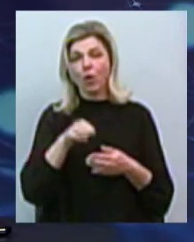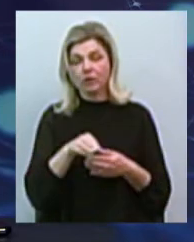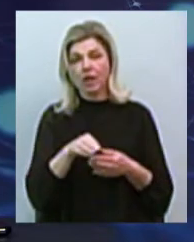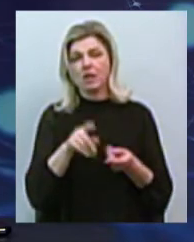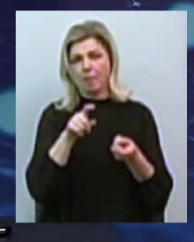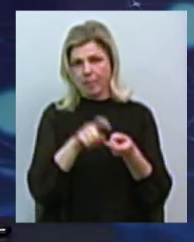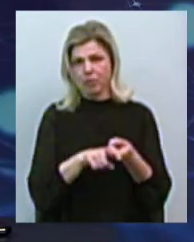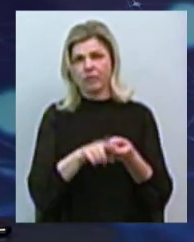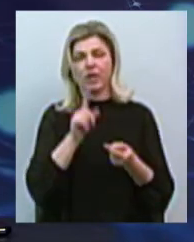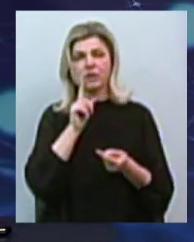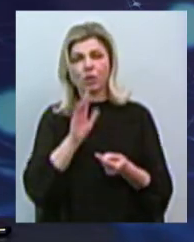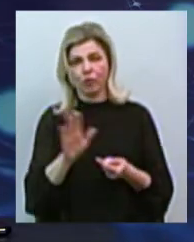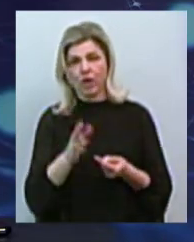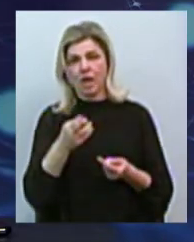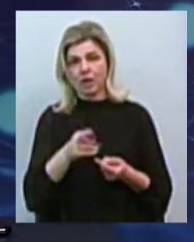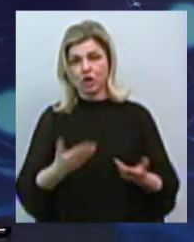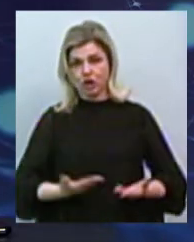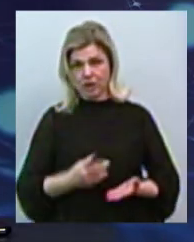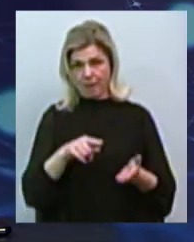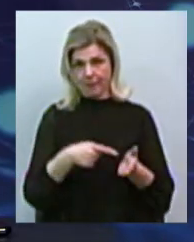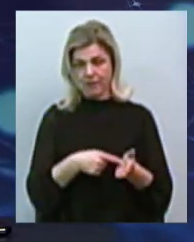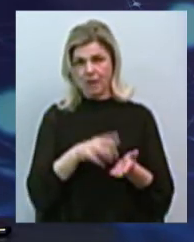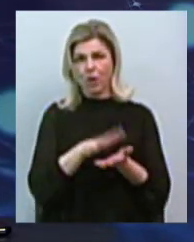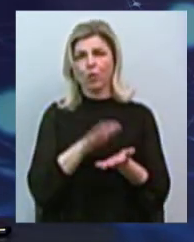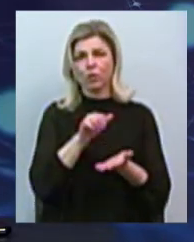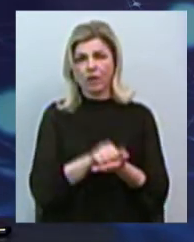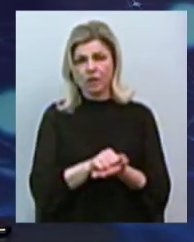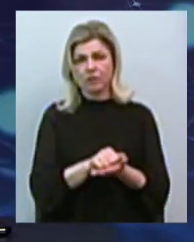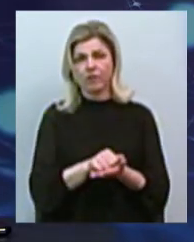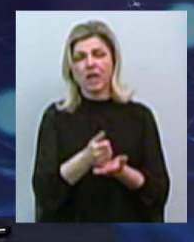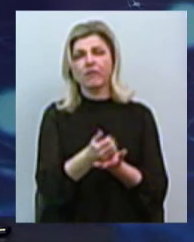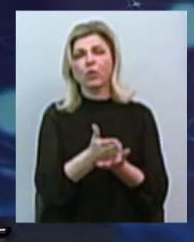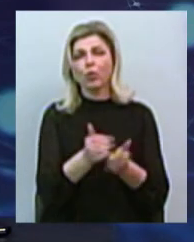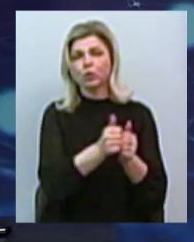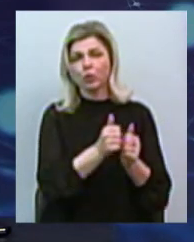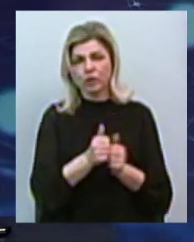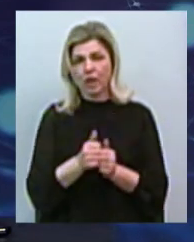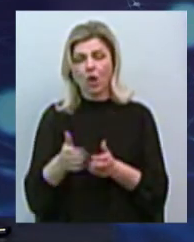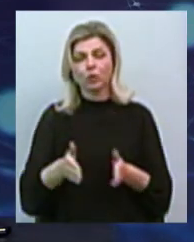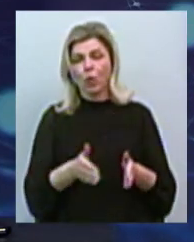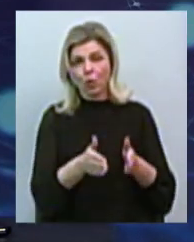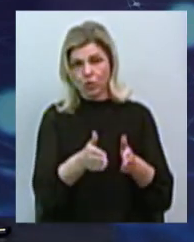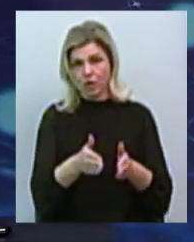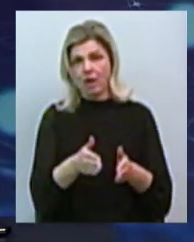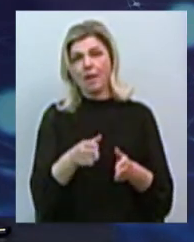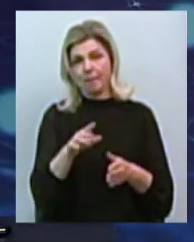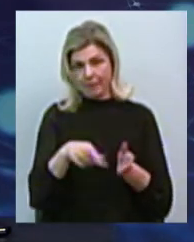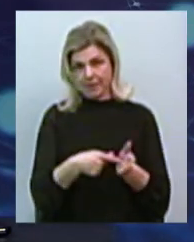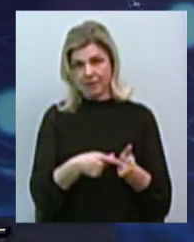незручності для мешканців міста, з руйнацією інфраструктури, дорожнього транспорту міста. І